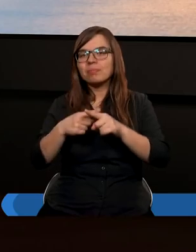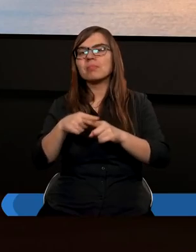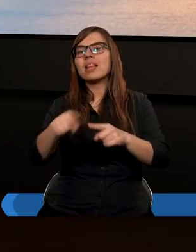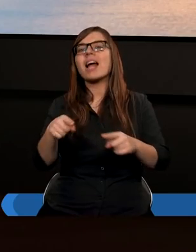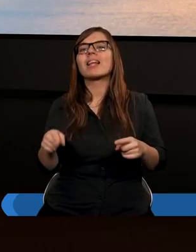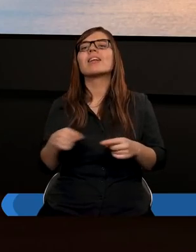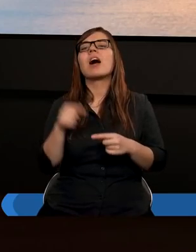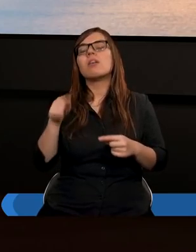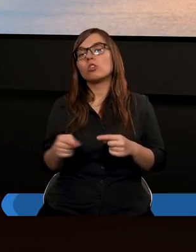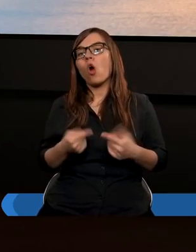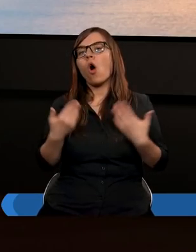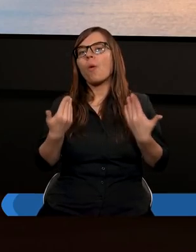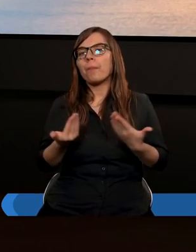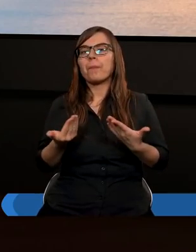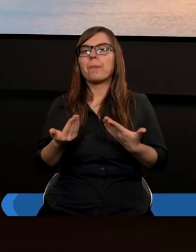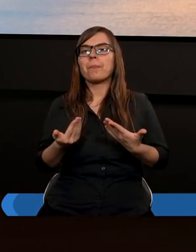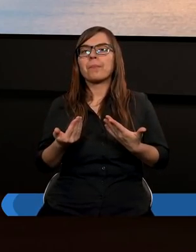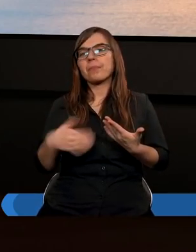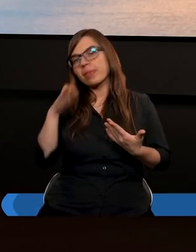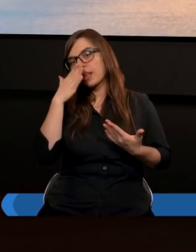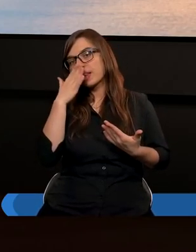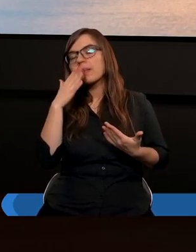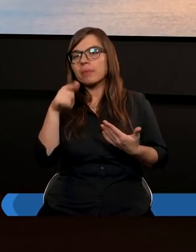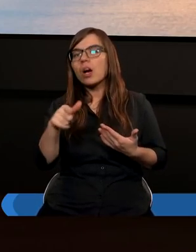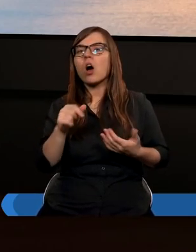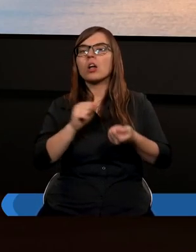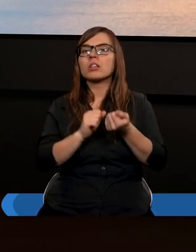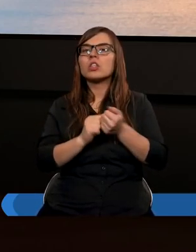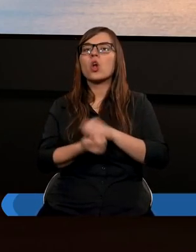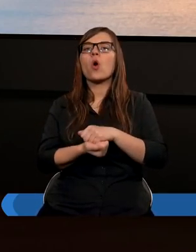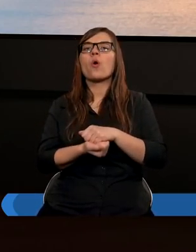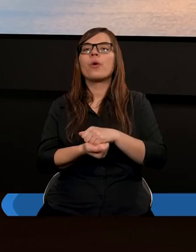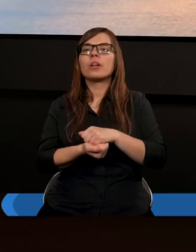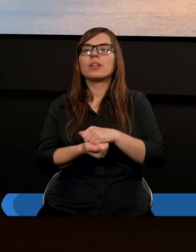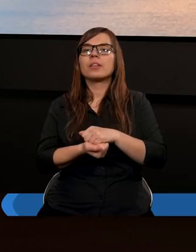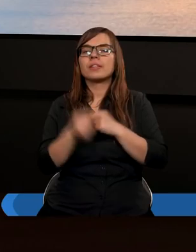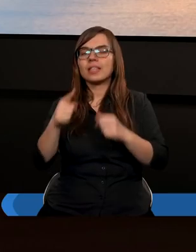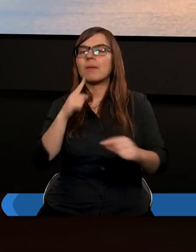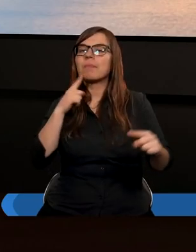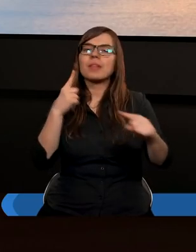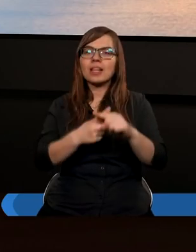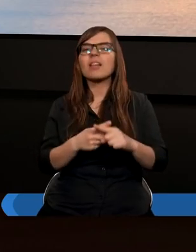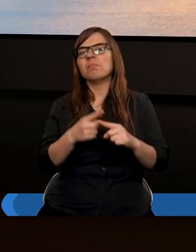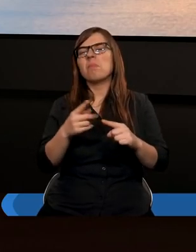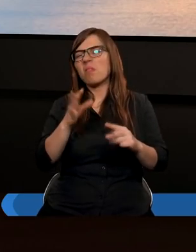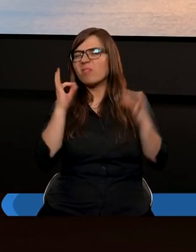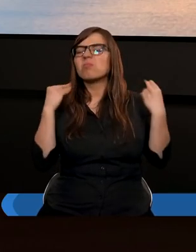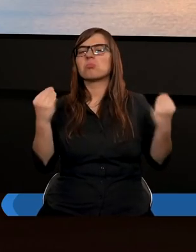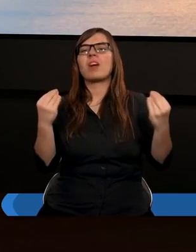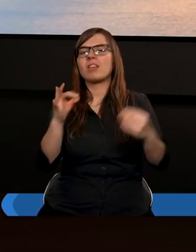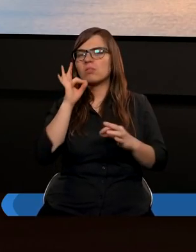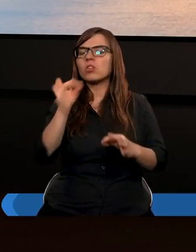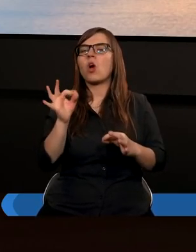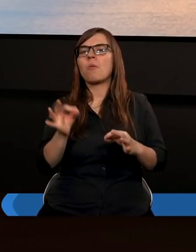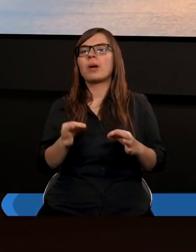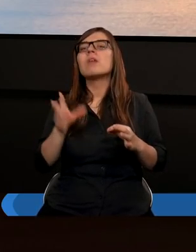to chyba są one tymi decyzjami najlepszymi. I tak wierzymy, bo